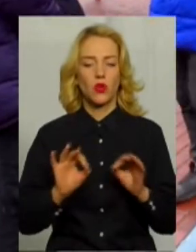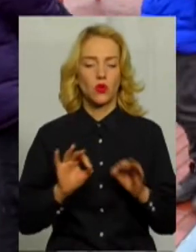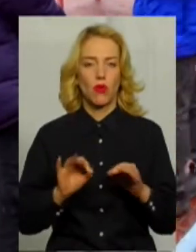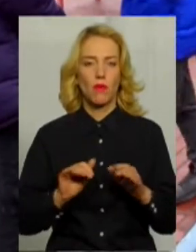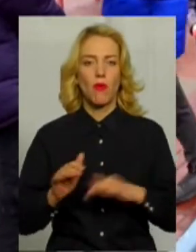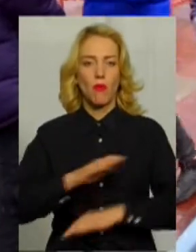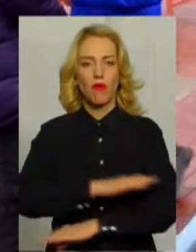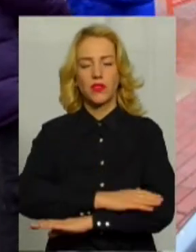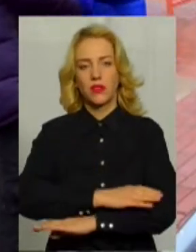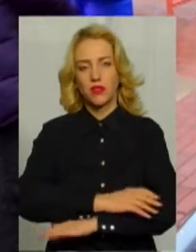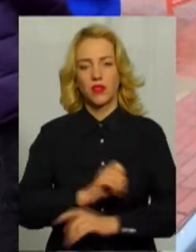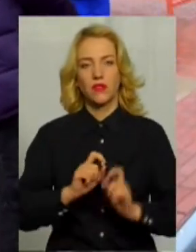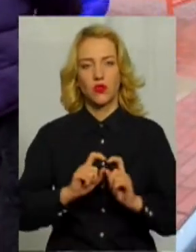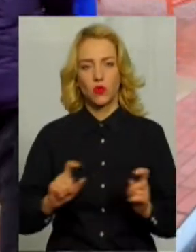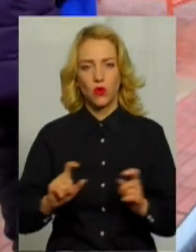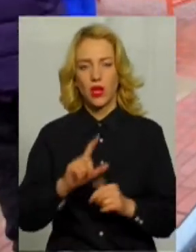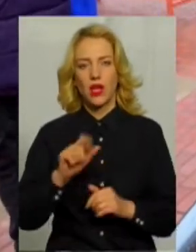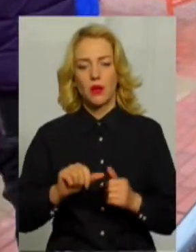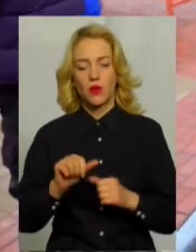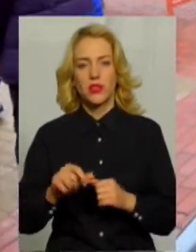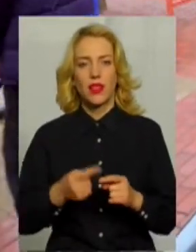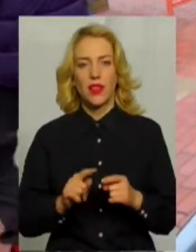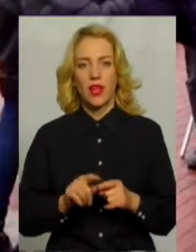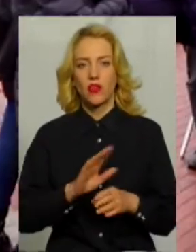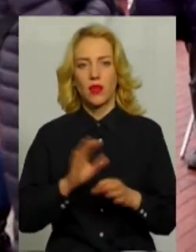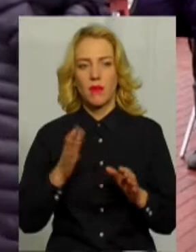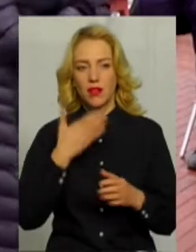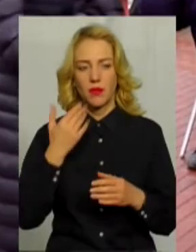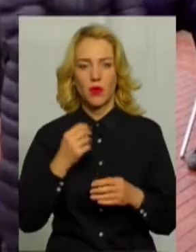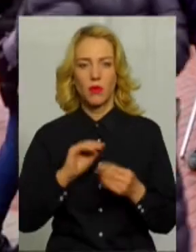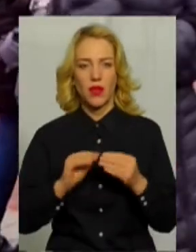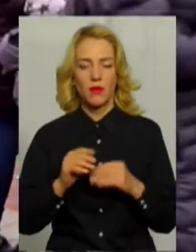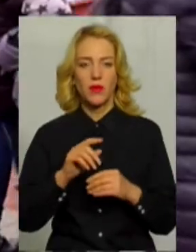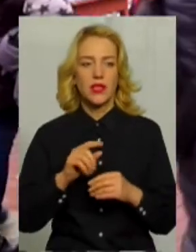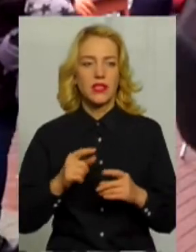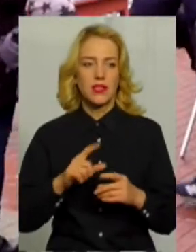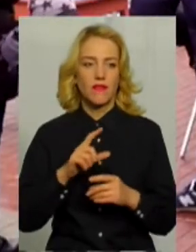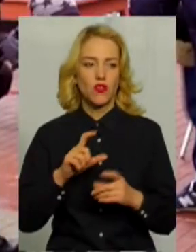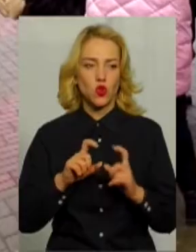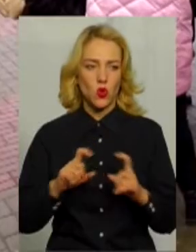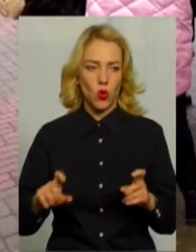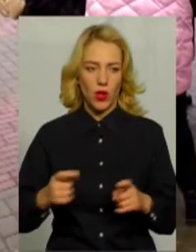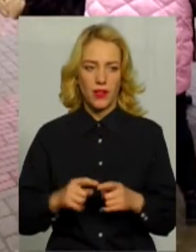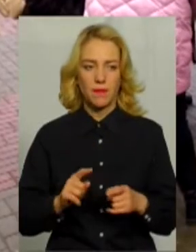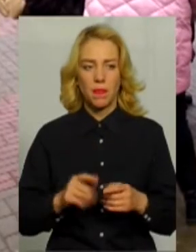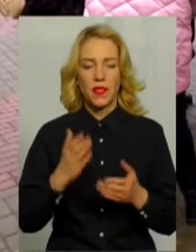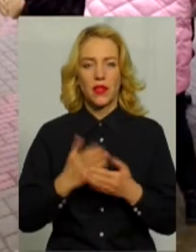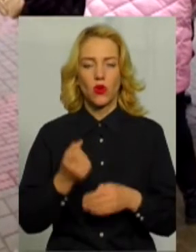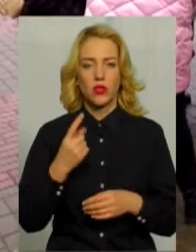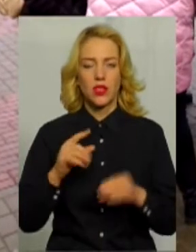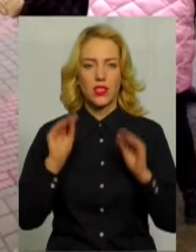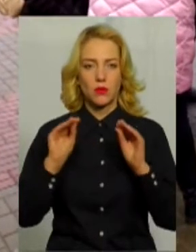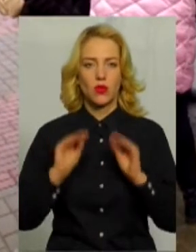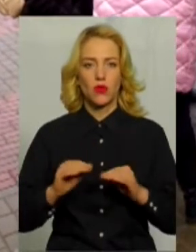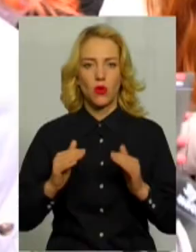і поза нею, ну і ніколи не мати проблем з законом. За її словами, з початку року службою складено 11 адмінпротоколів домашнє